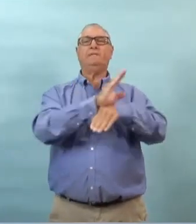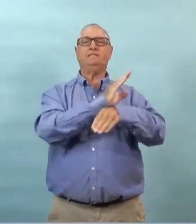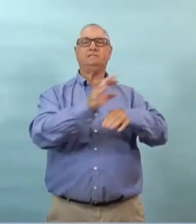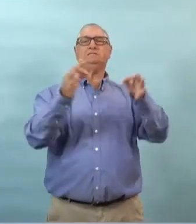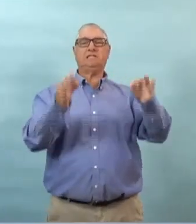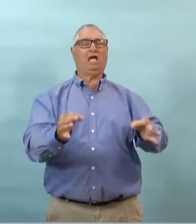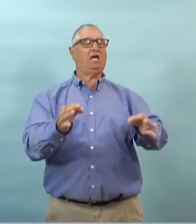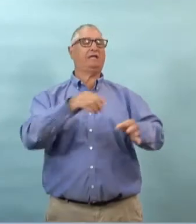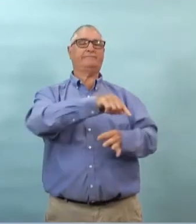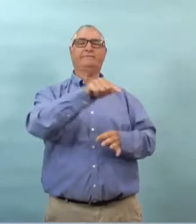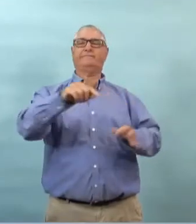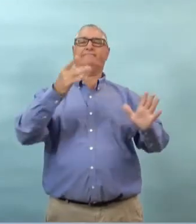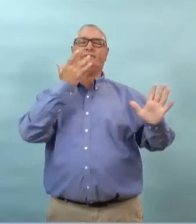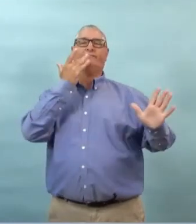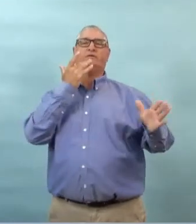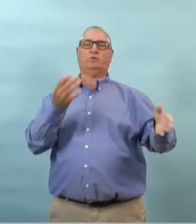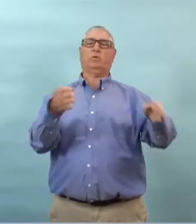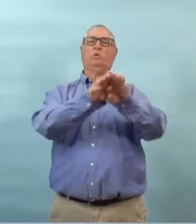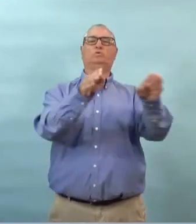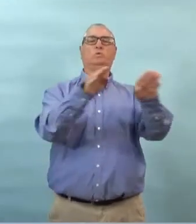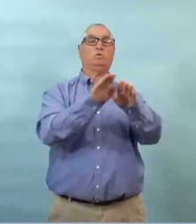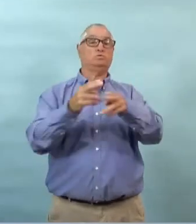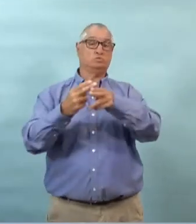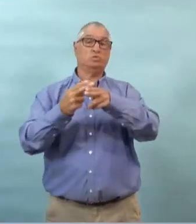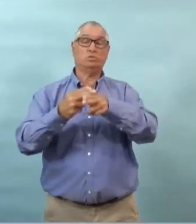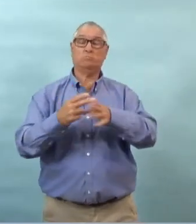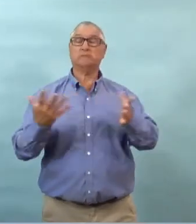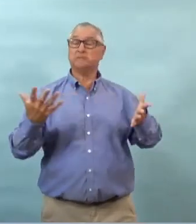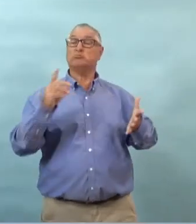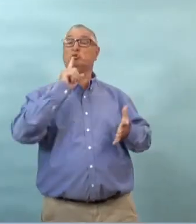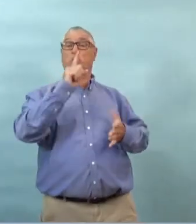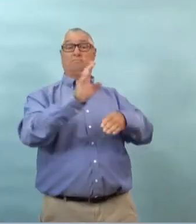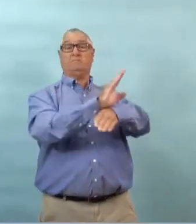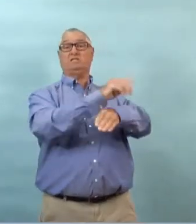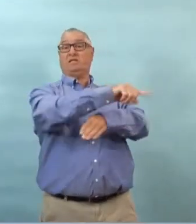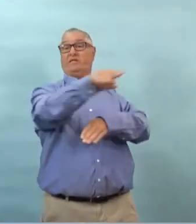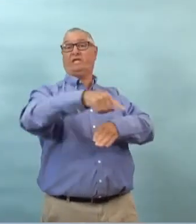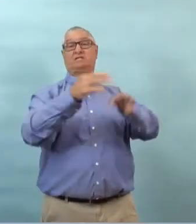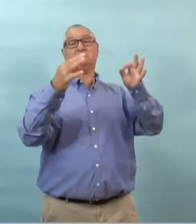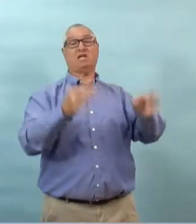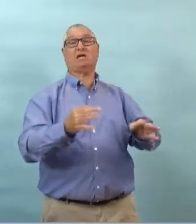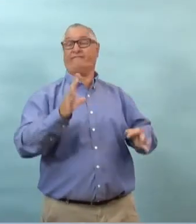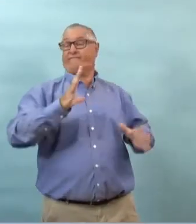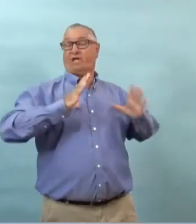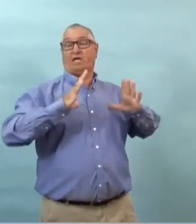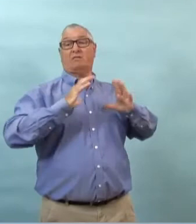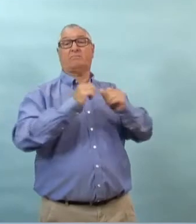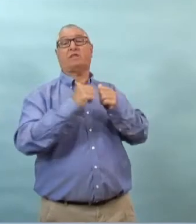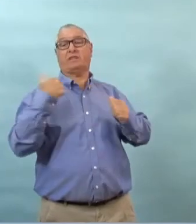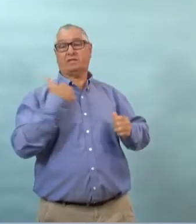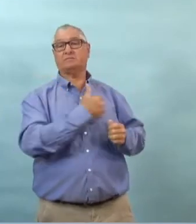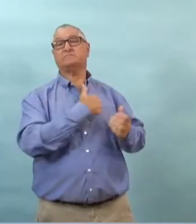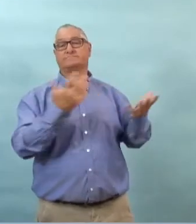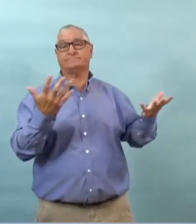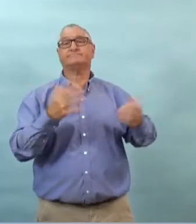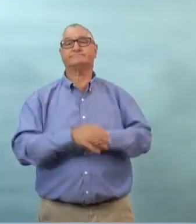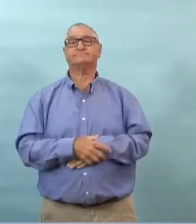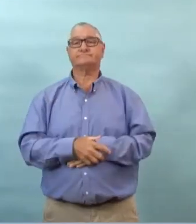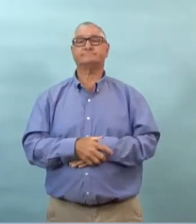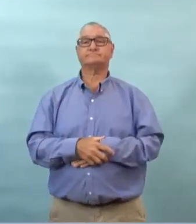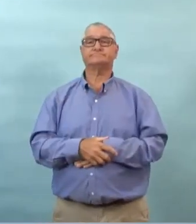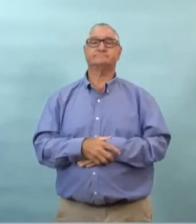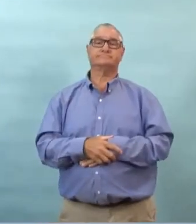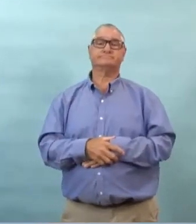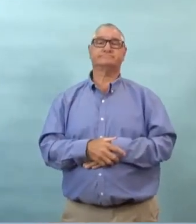certaines entreprises avaient décidé de ne pas ouvrir certaines boutiques ont décidé de fermer leurs portes bon ça c'est bien sûr